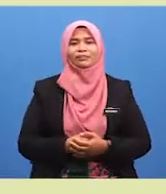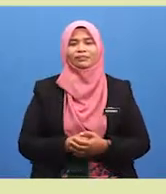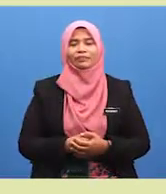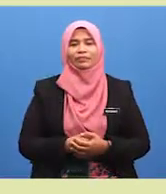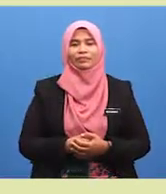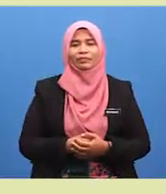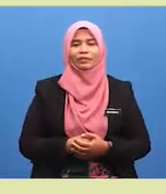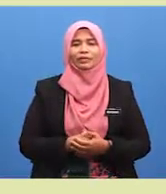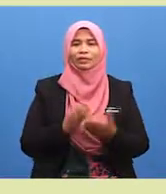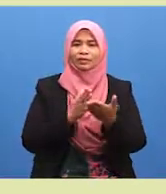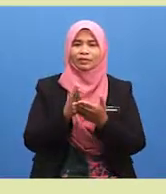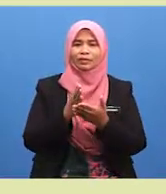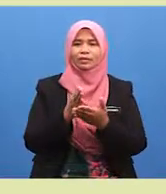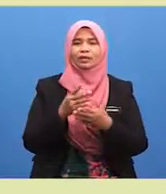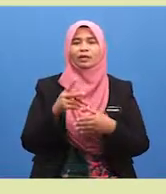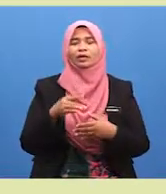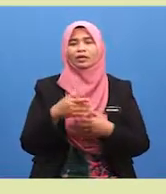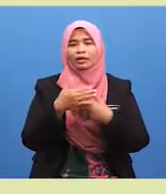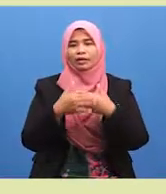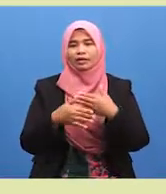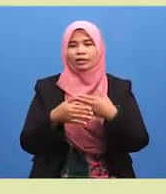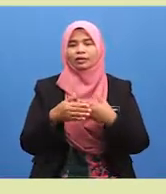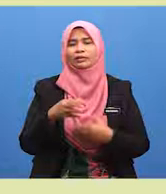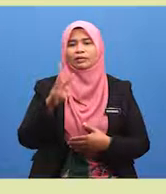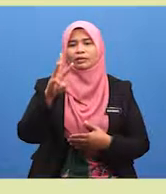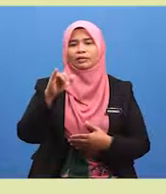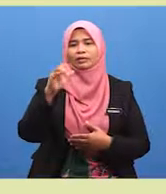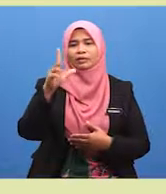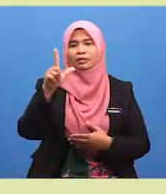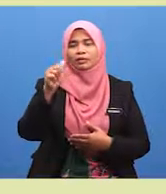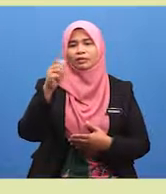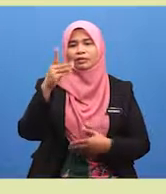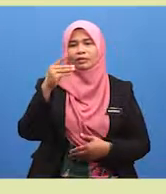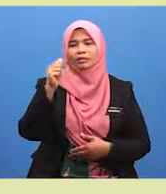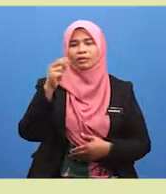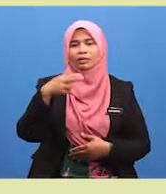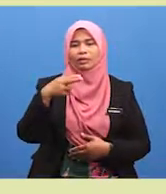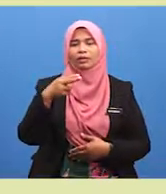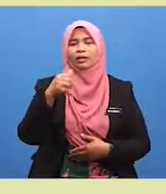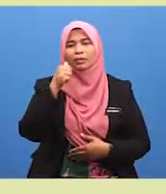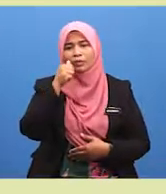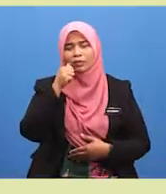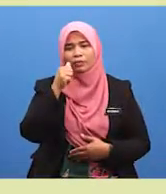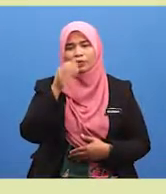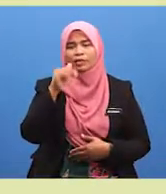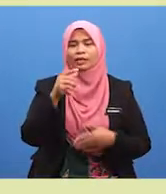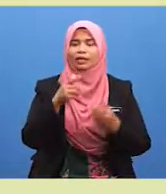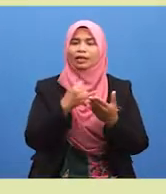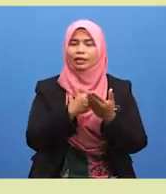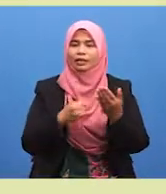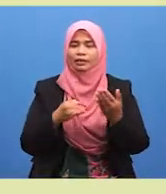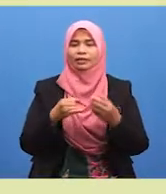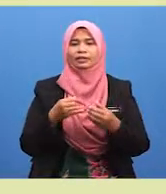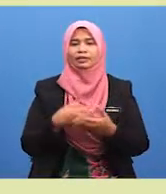yang keseterusnya, wiladah. Wiladah ni ialah perempuan yang